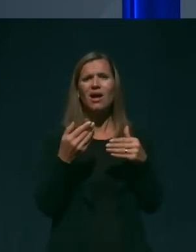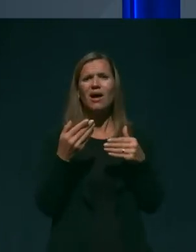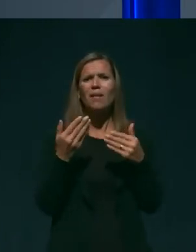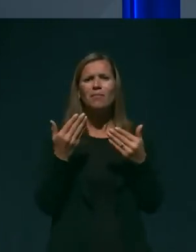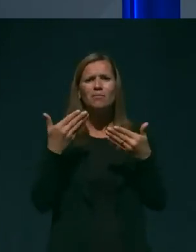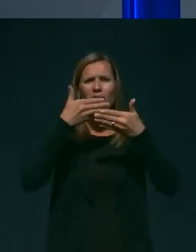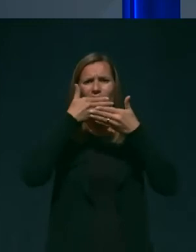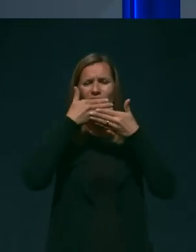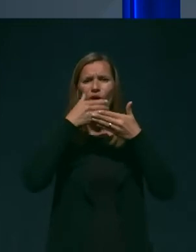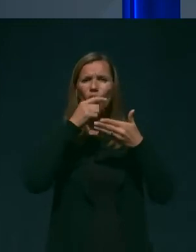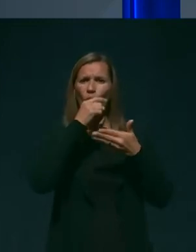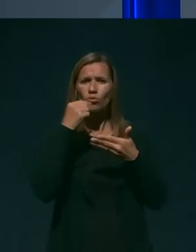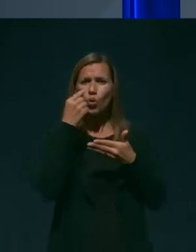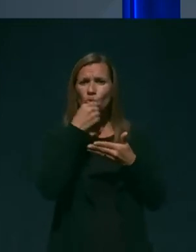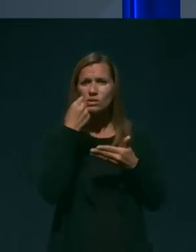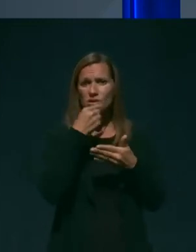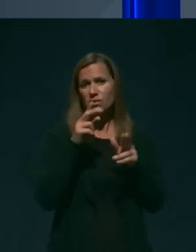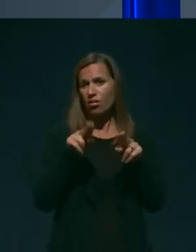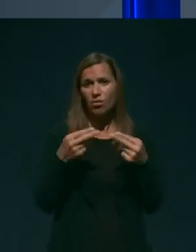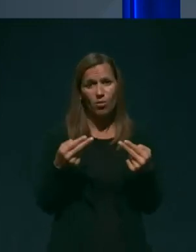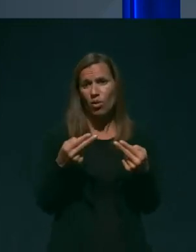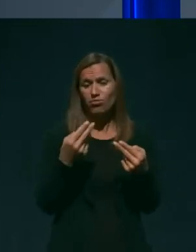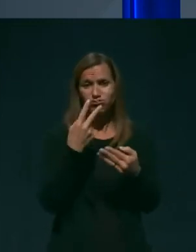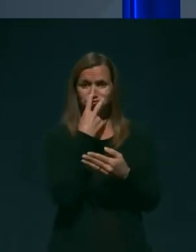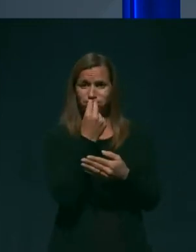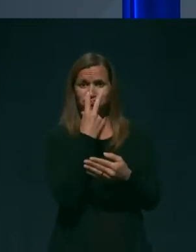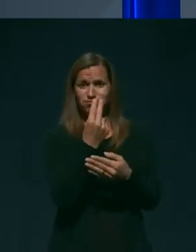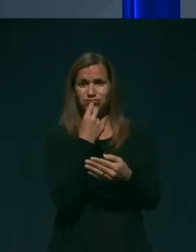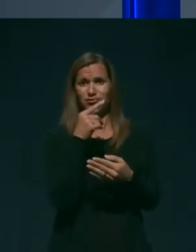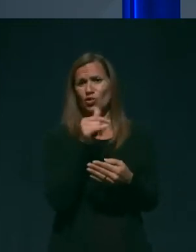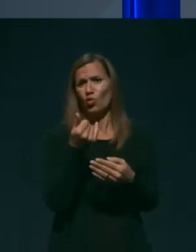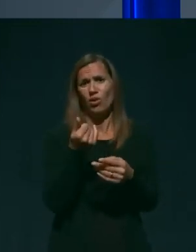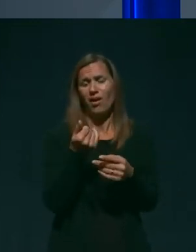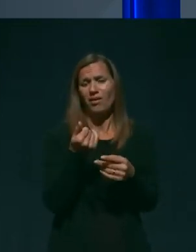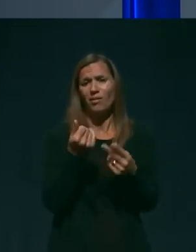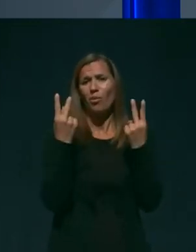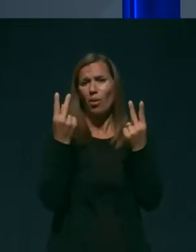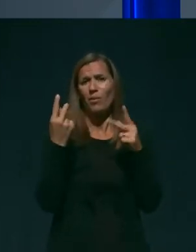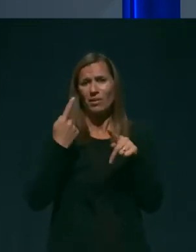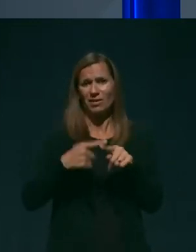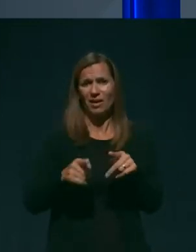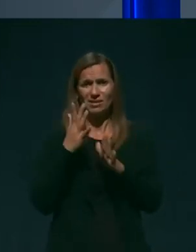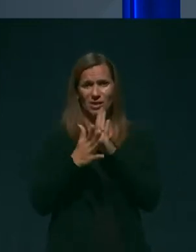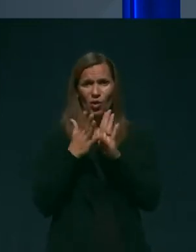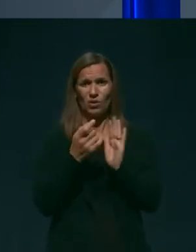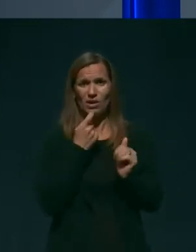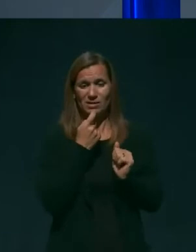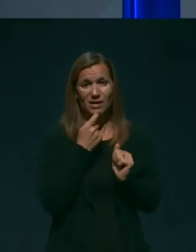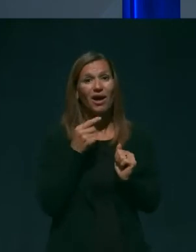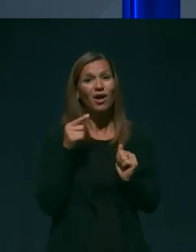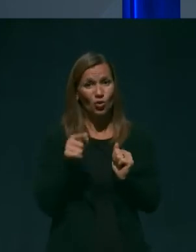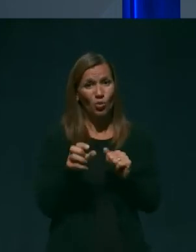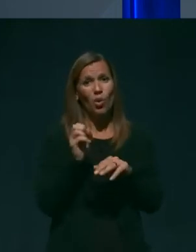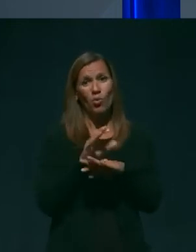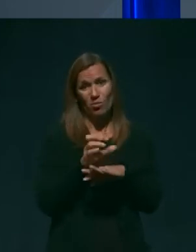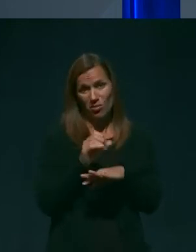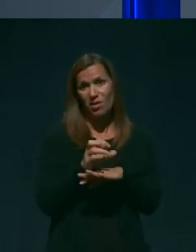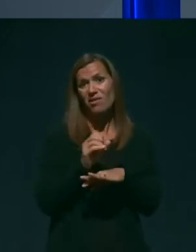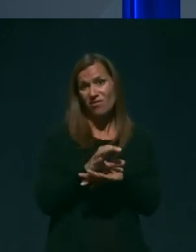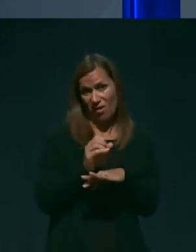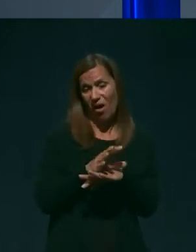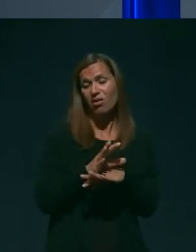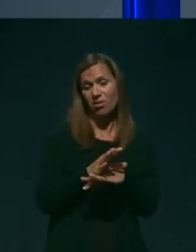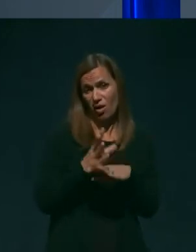onemogoča branje z ustnic, kar je sestavni del znakovnega jezika. To pa vpliva na nemoteno delo in lahko